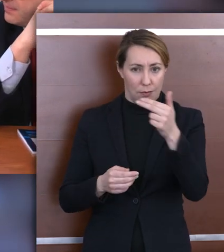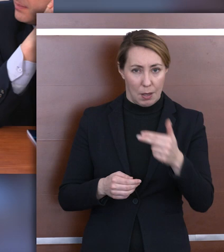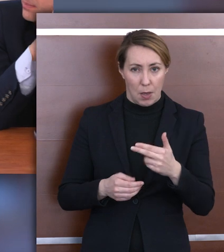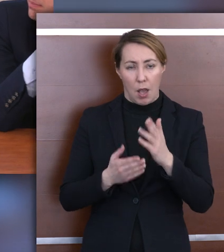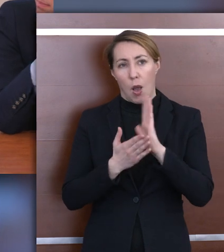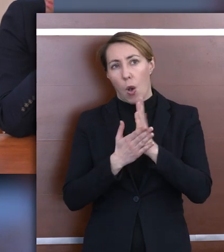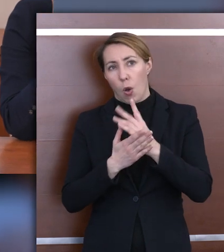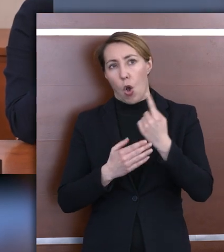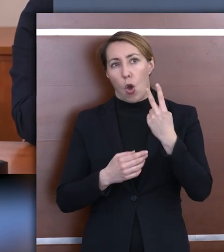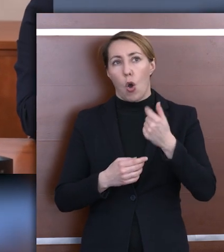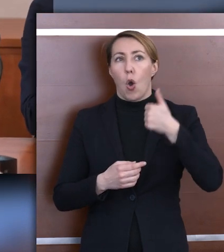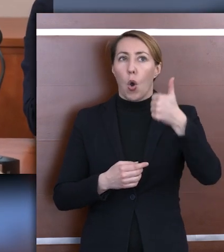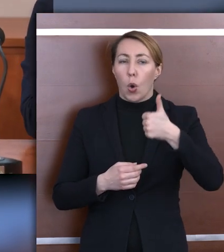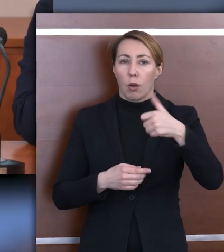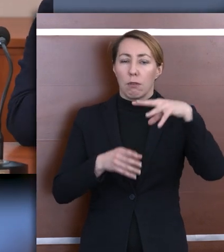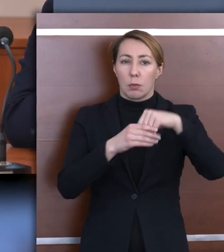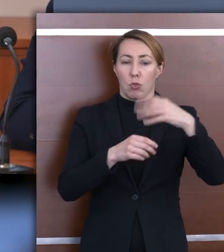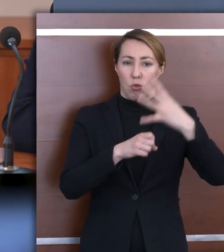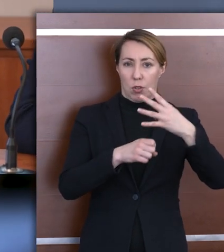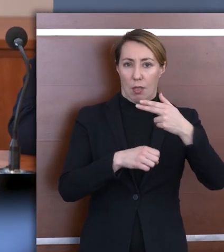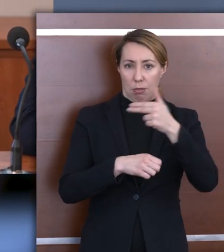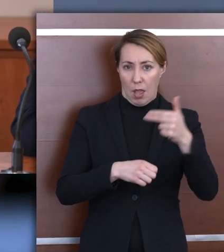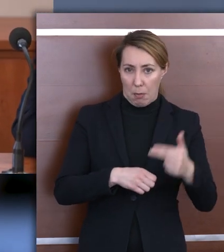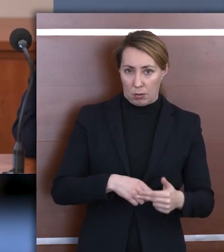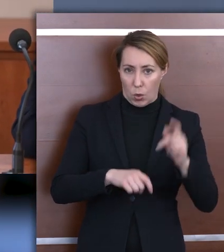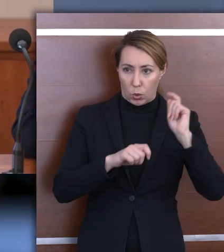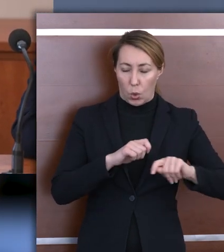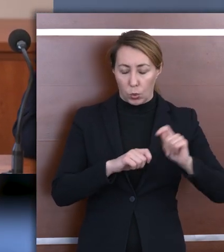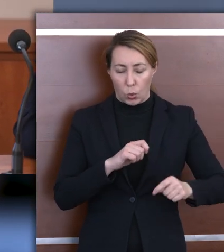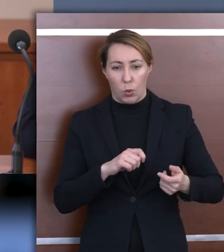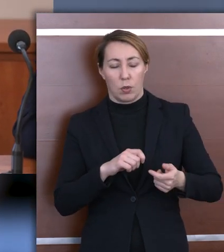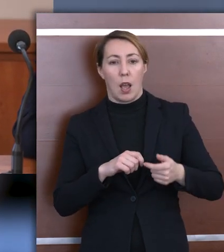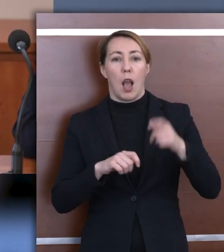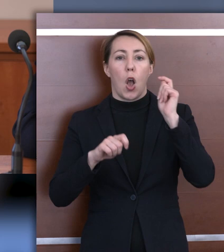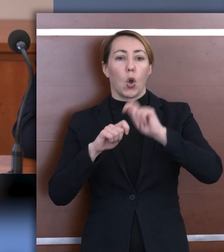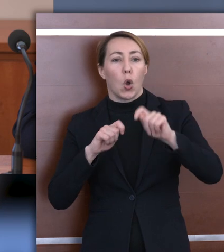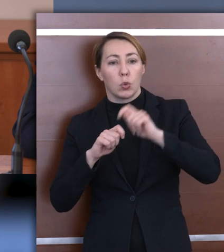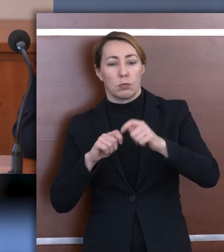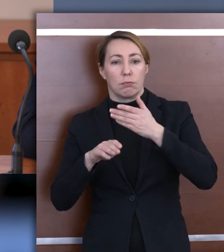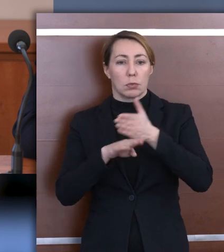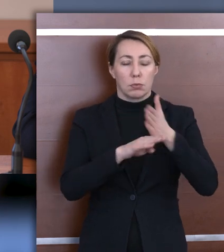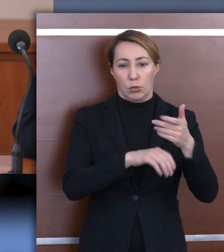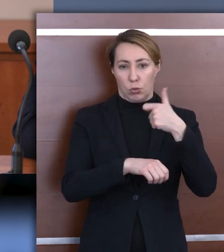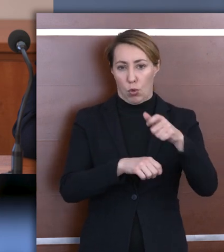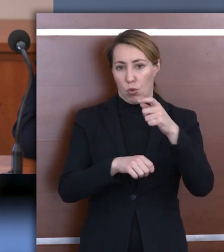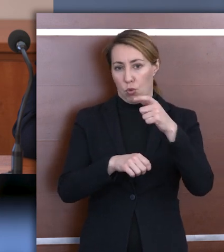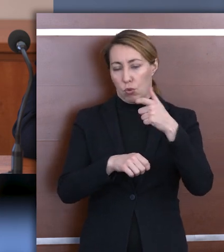roku przeprowadzamy 40 tematów kontrolnych, a kontrolujemy 130 jednostek.